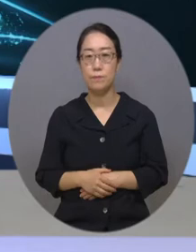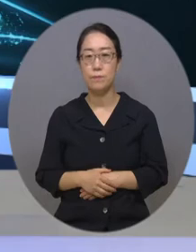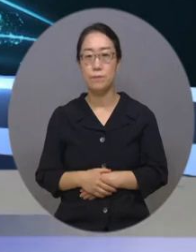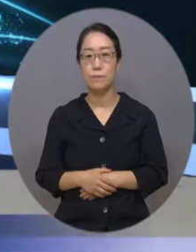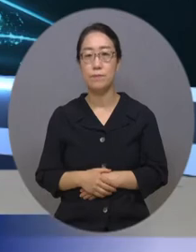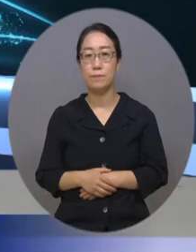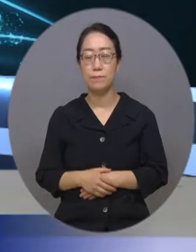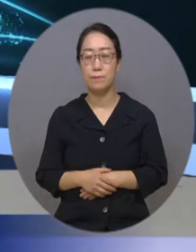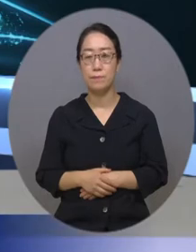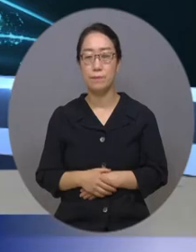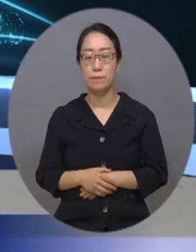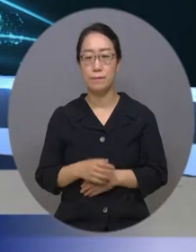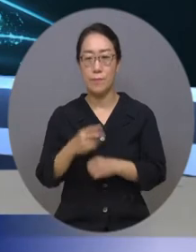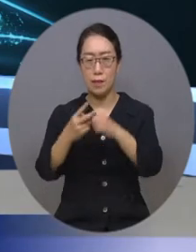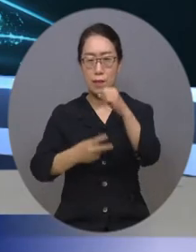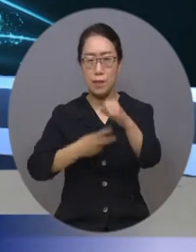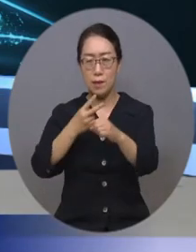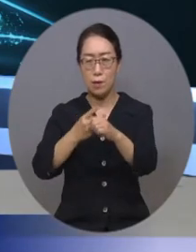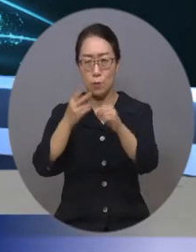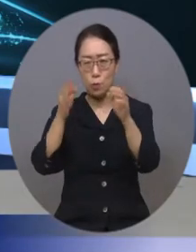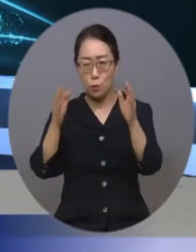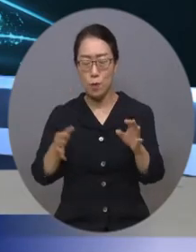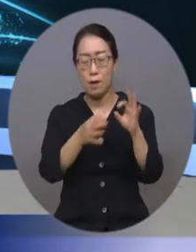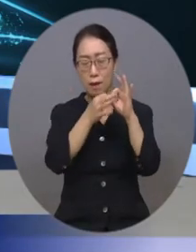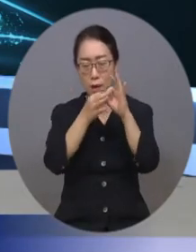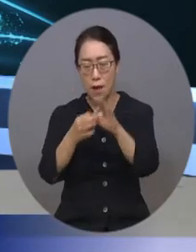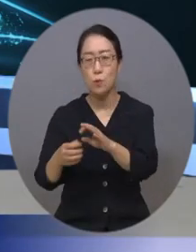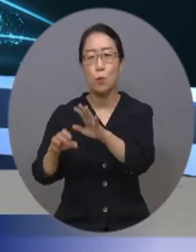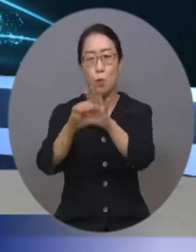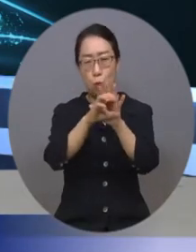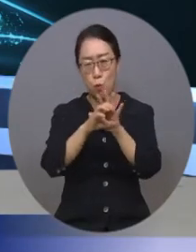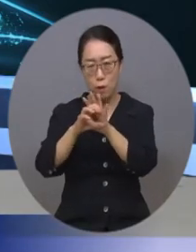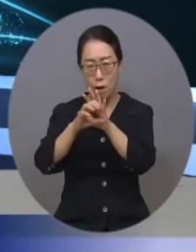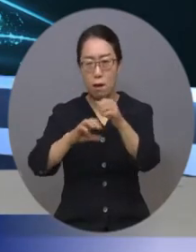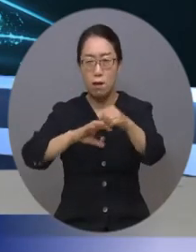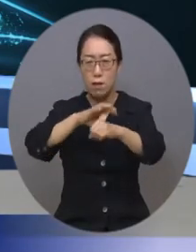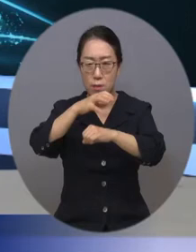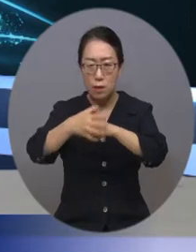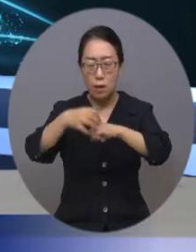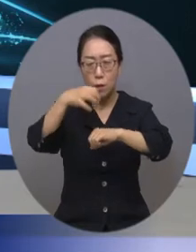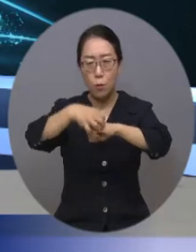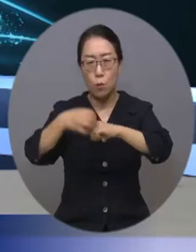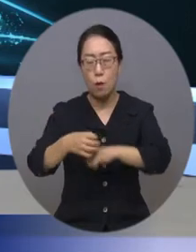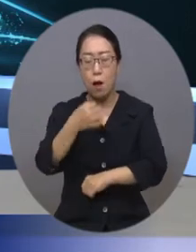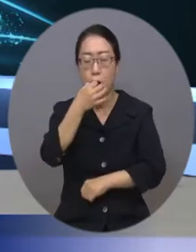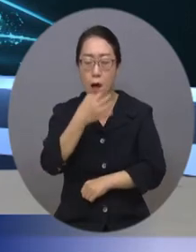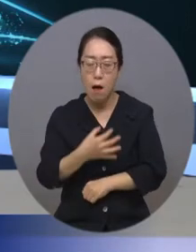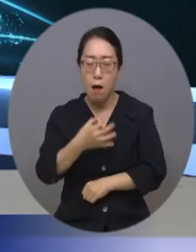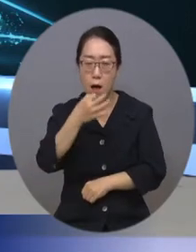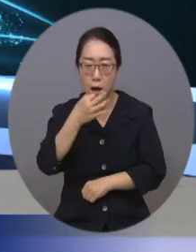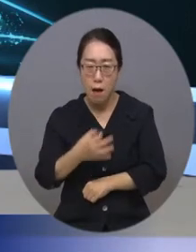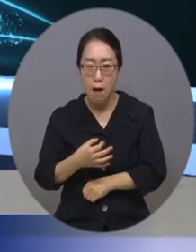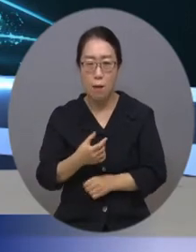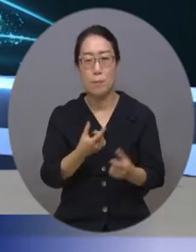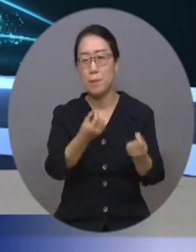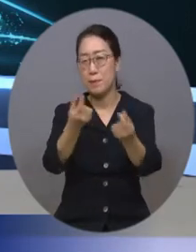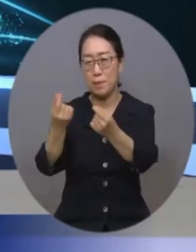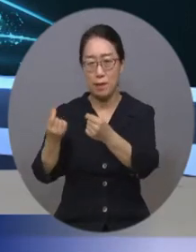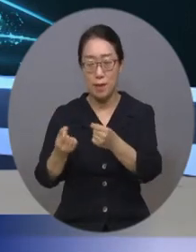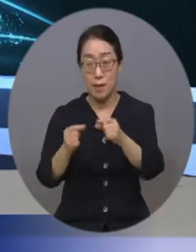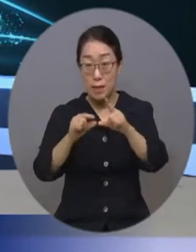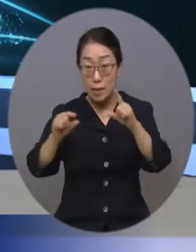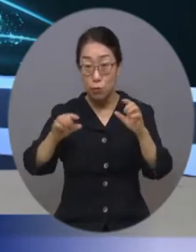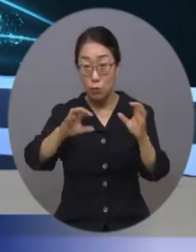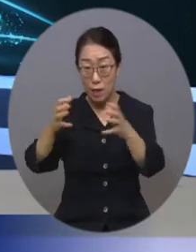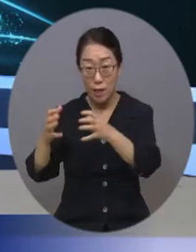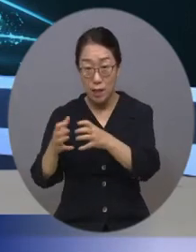2년여간 이어져 오고 있는 코로나19로 전 세계가 방역 피로감을 앓고 있습니다. 몇몇 국가들은 이미